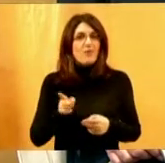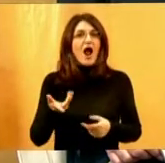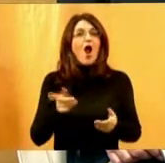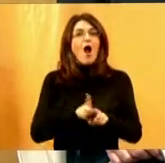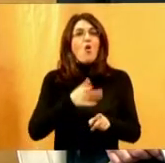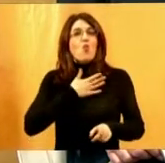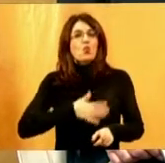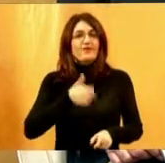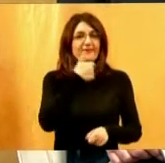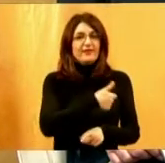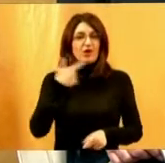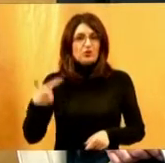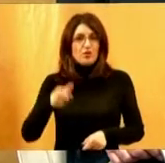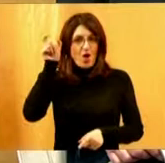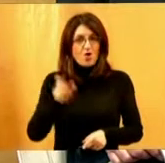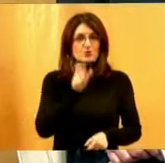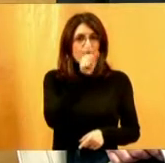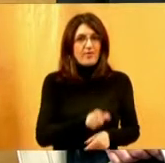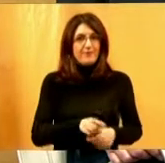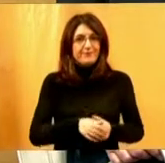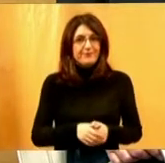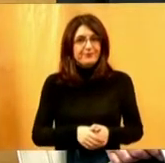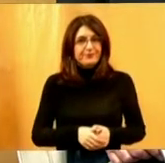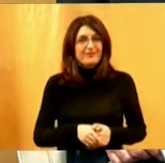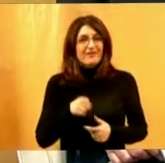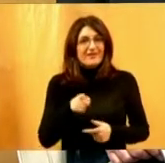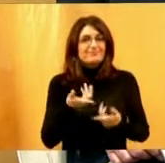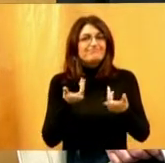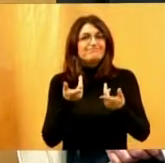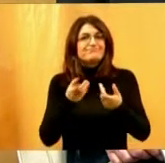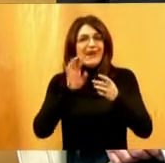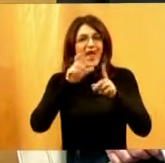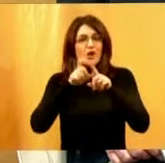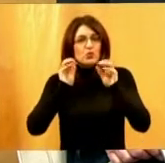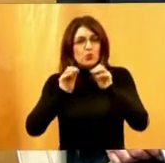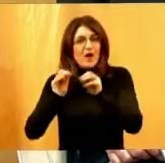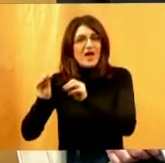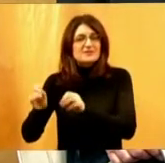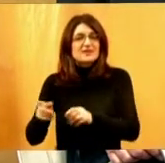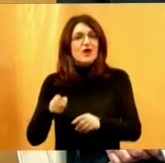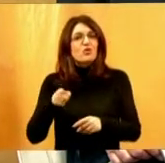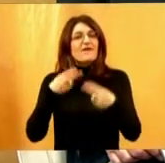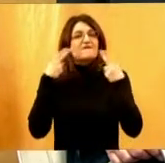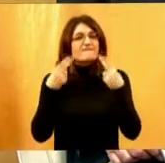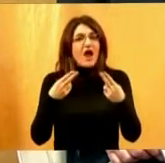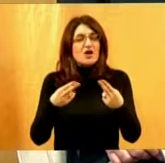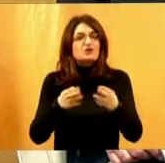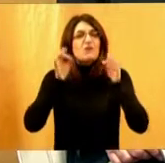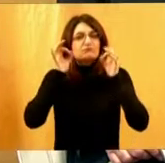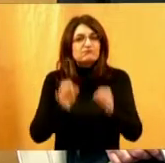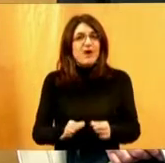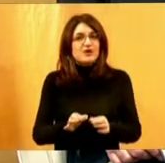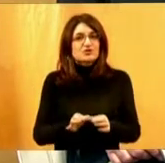ugodno jednoj i drugoj osobi. I te specifične edukacije su važne upravo